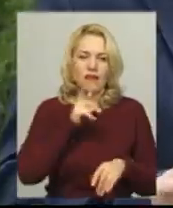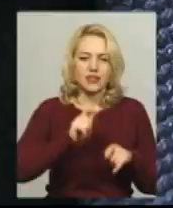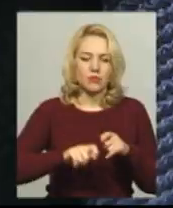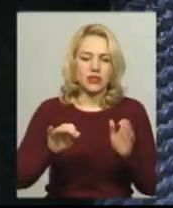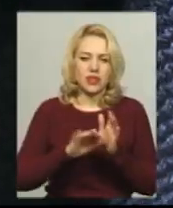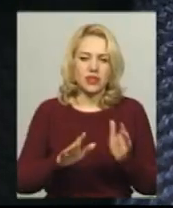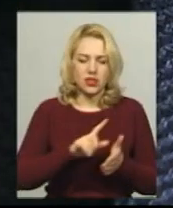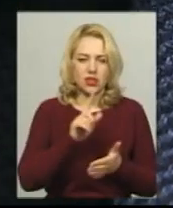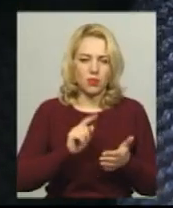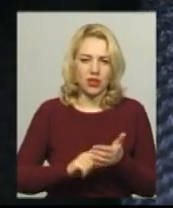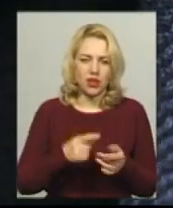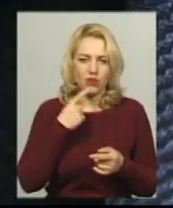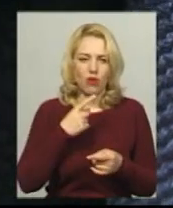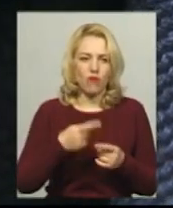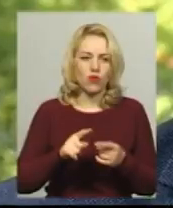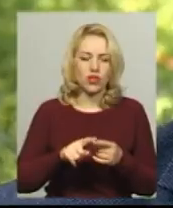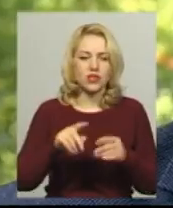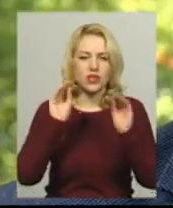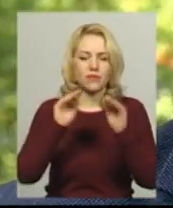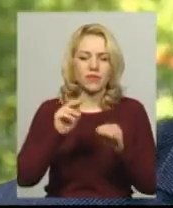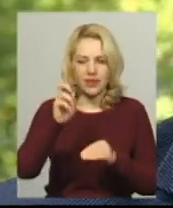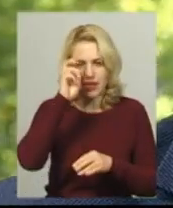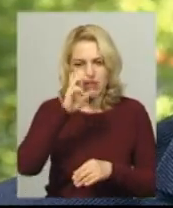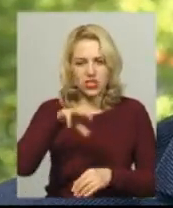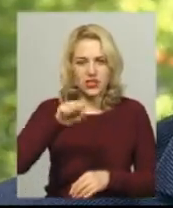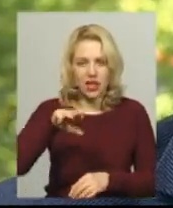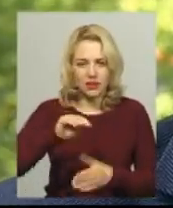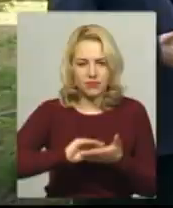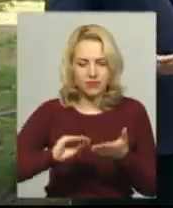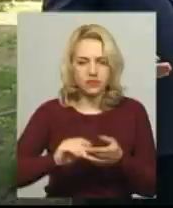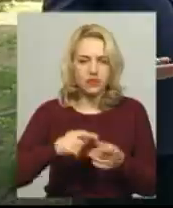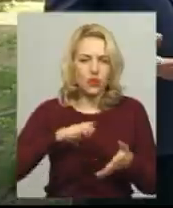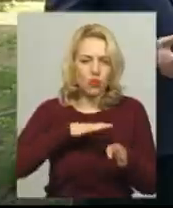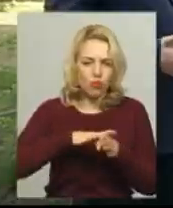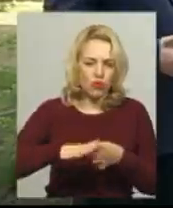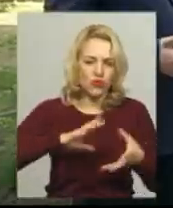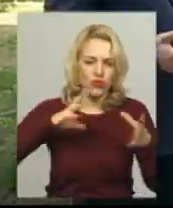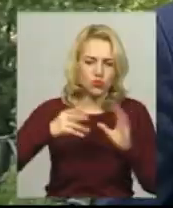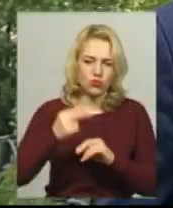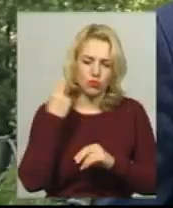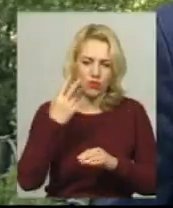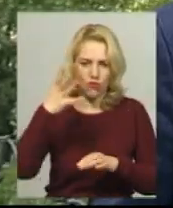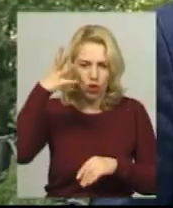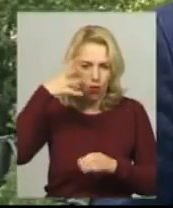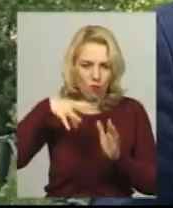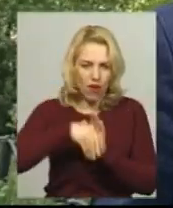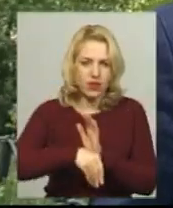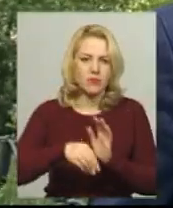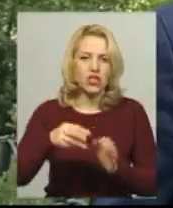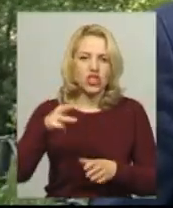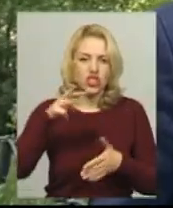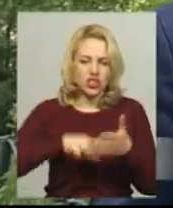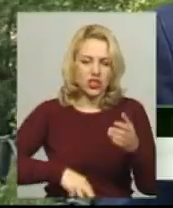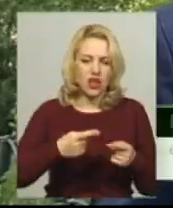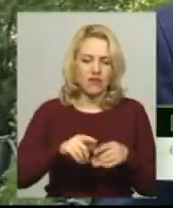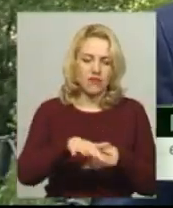Рябцев. Посилається на дані Держстату. Також називає повну суму заборгованості з урахуванням штрафів. Населення і